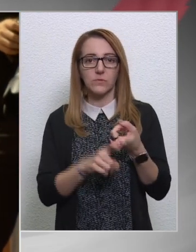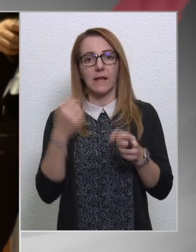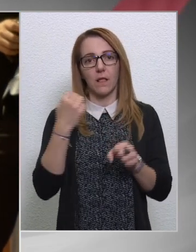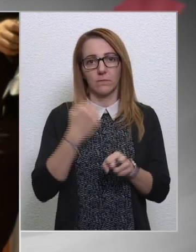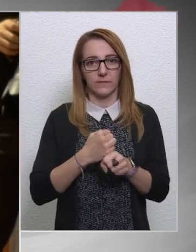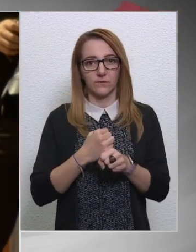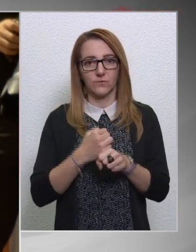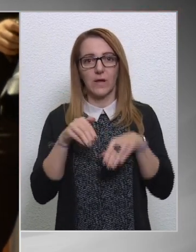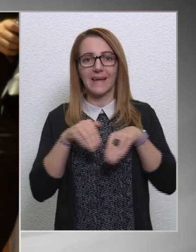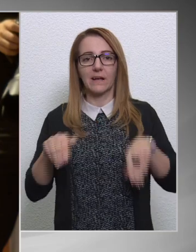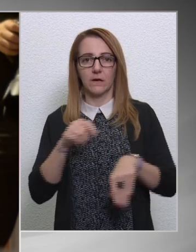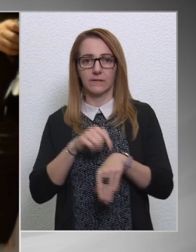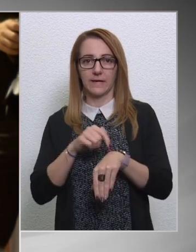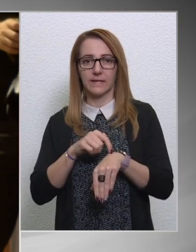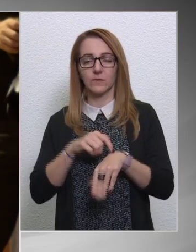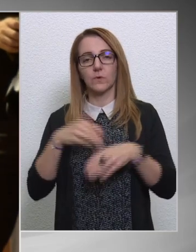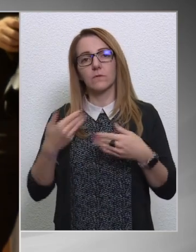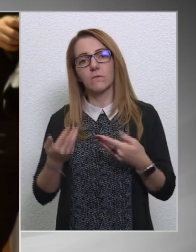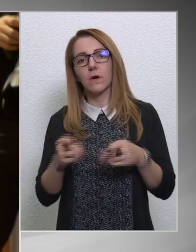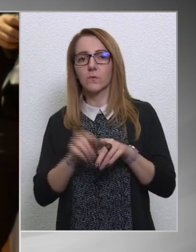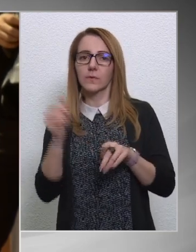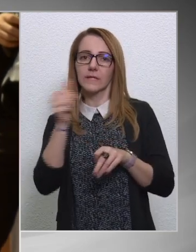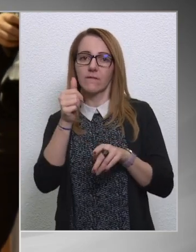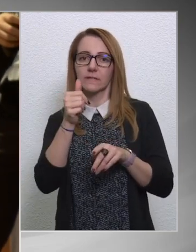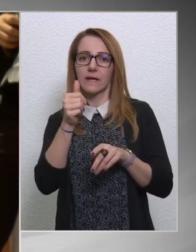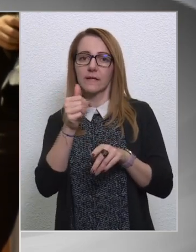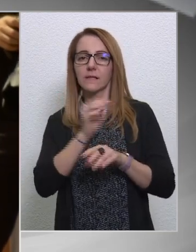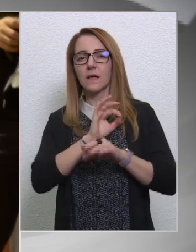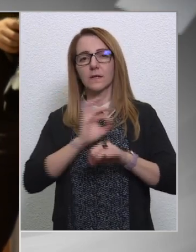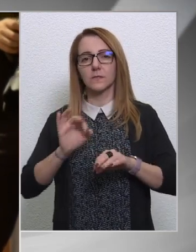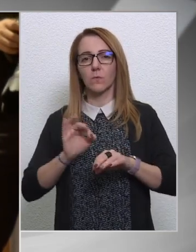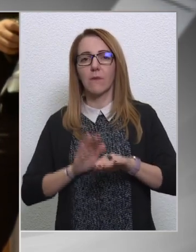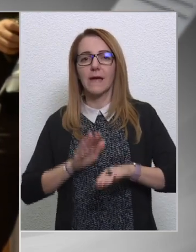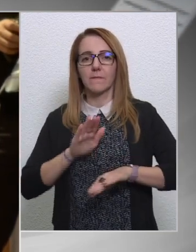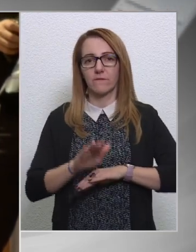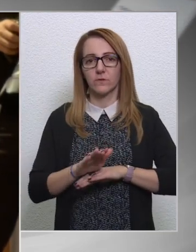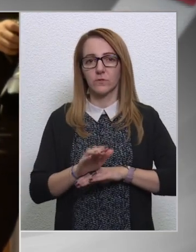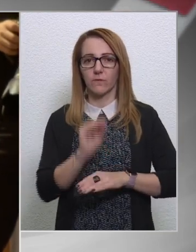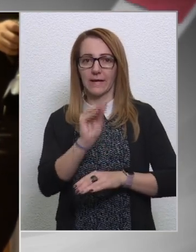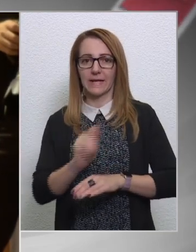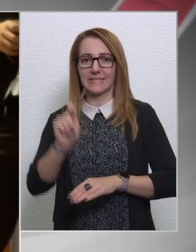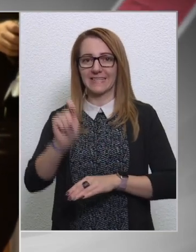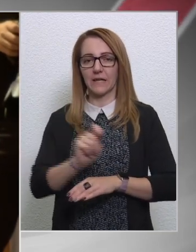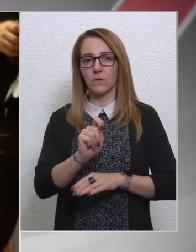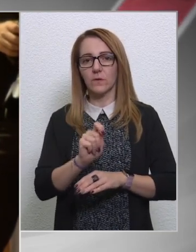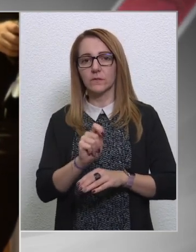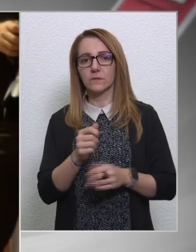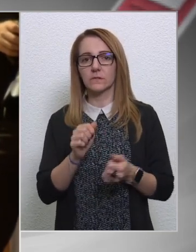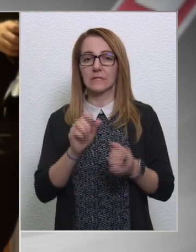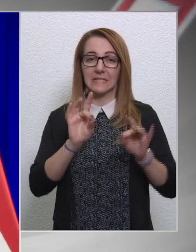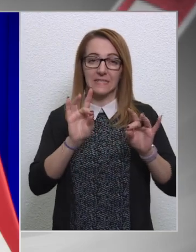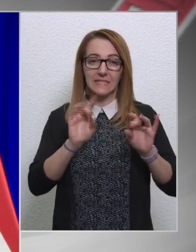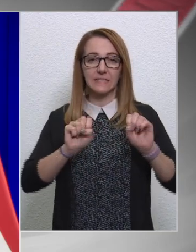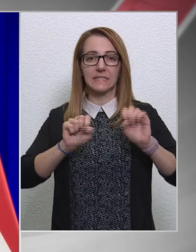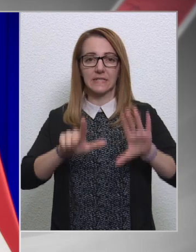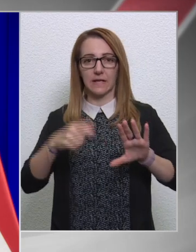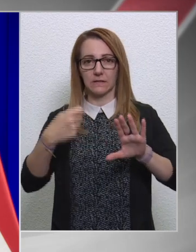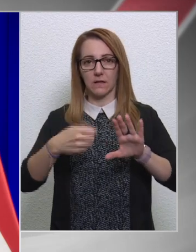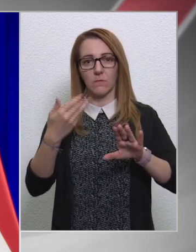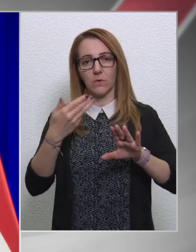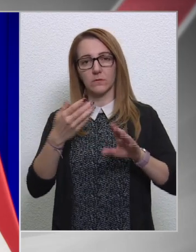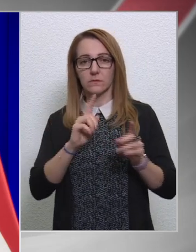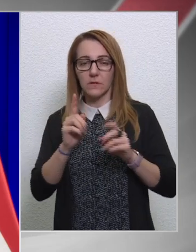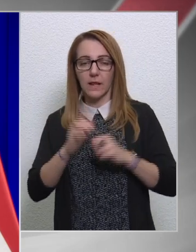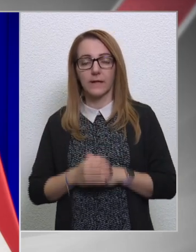bizottság határidőket, vagy úgynevezett ilyen szuper mérföldköveket jelölt ki szám szerint, több mint 10-17-et talán.